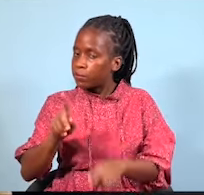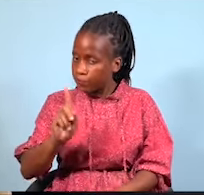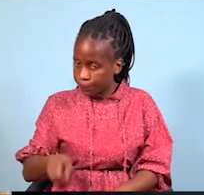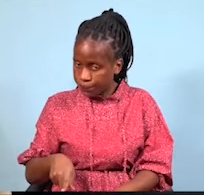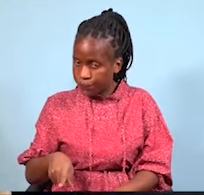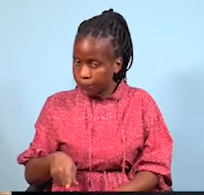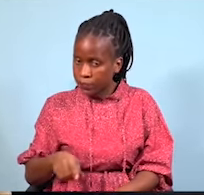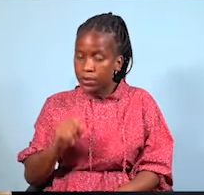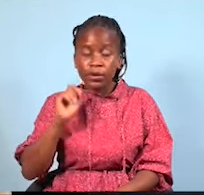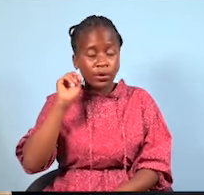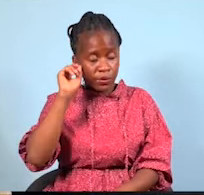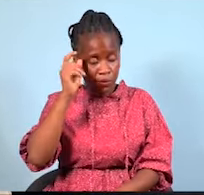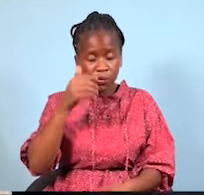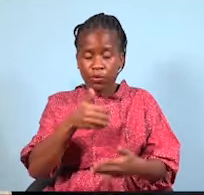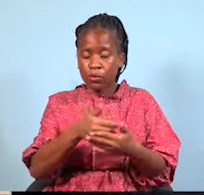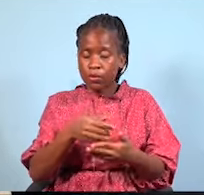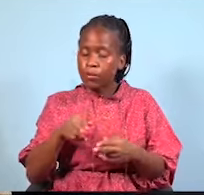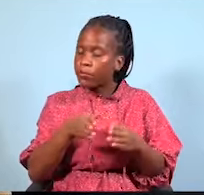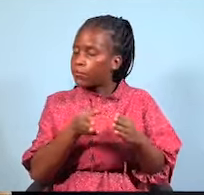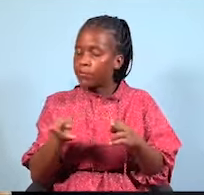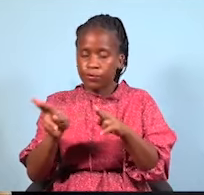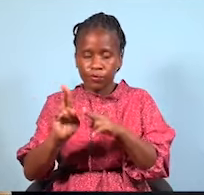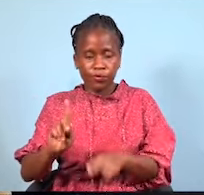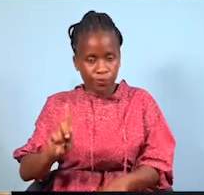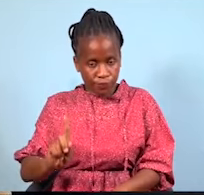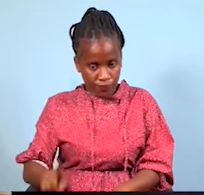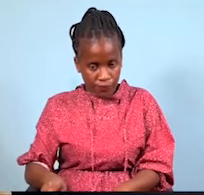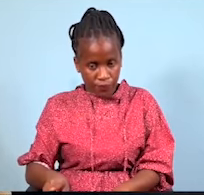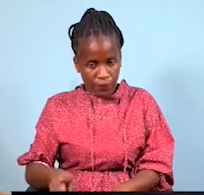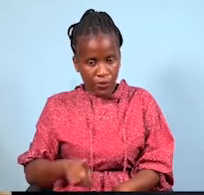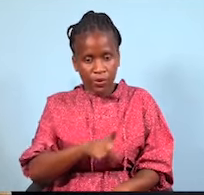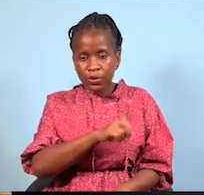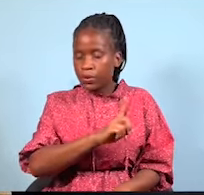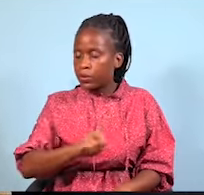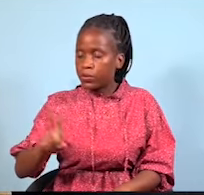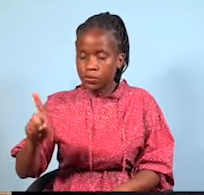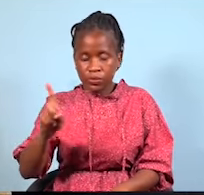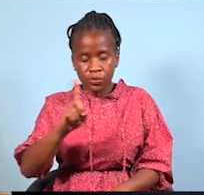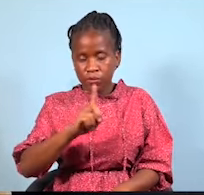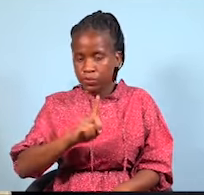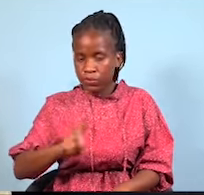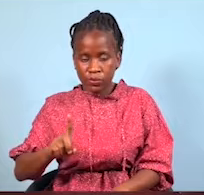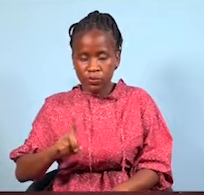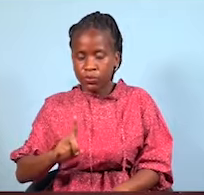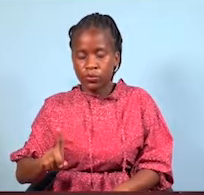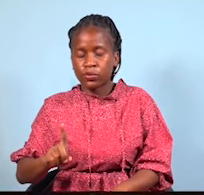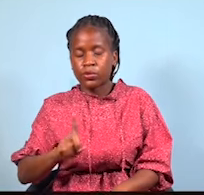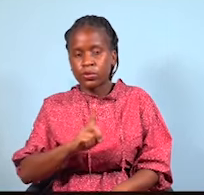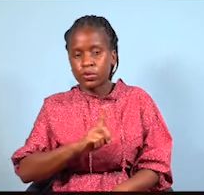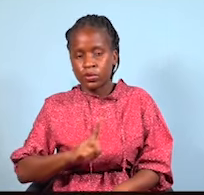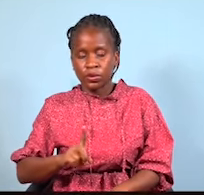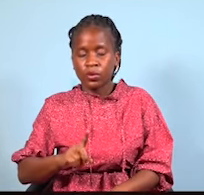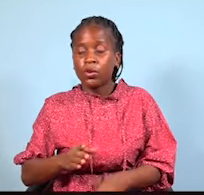ambayo siobabu kubwa kama hile ya wenzetu kusobu ya hali yetu. Mifumo hiu hipo. Kwa mfono Costec.